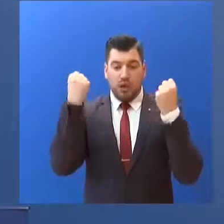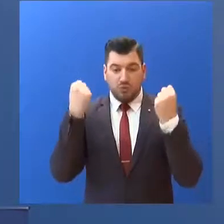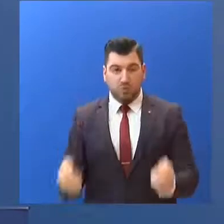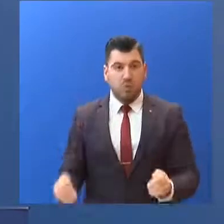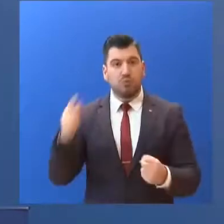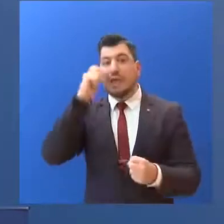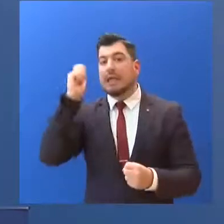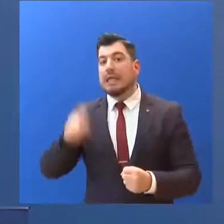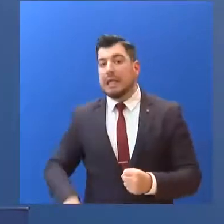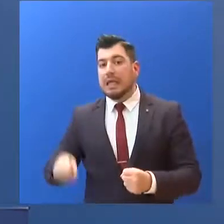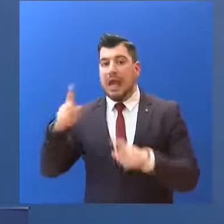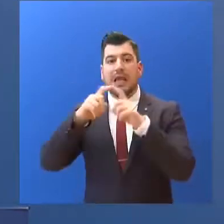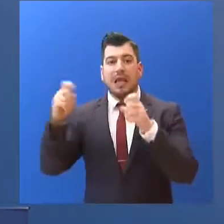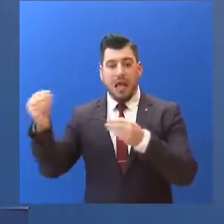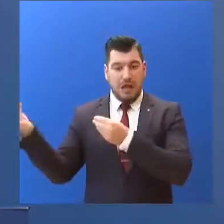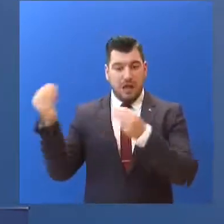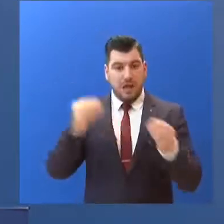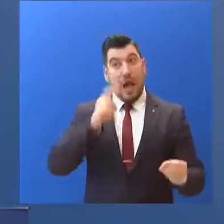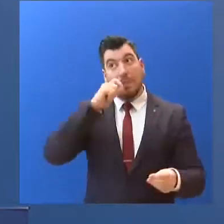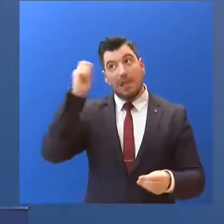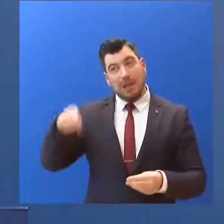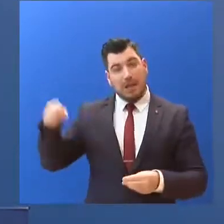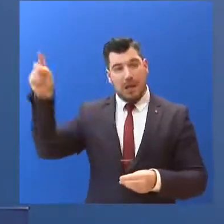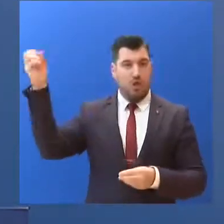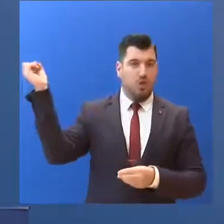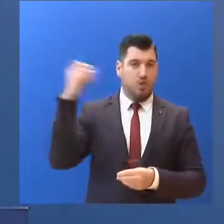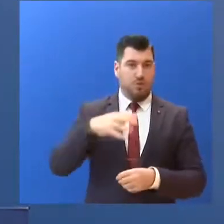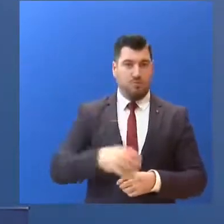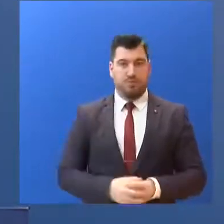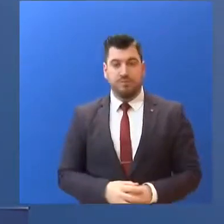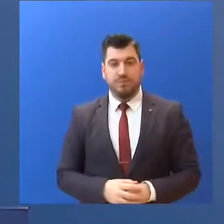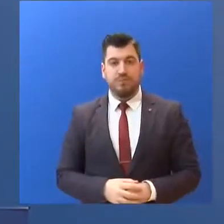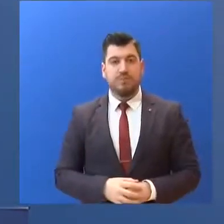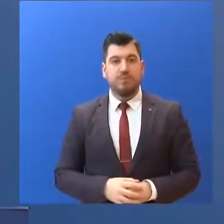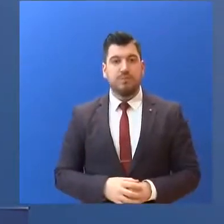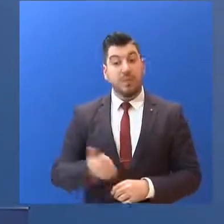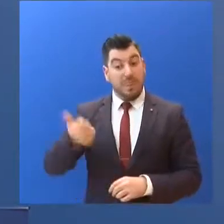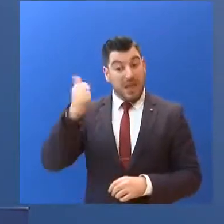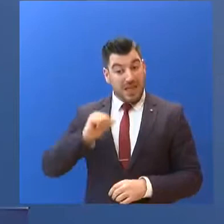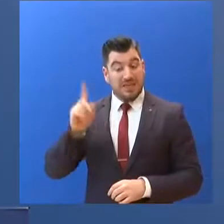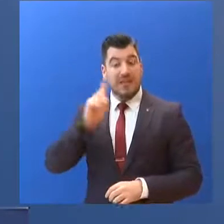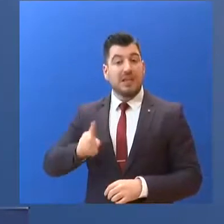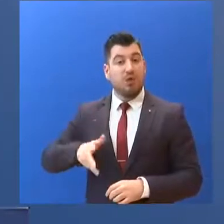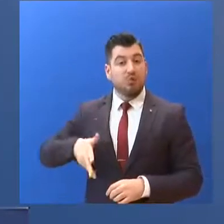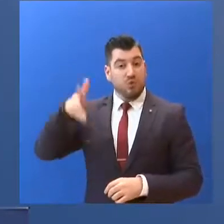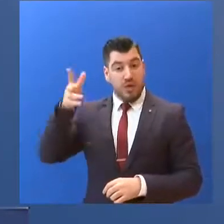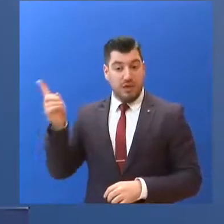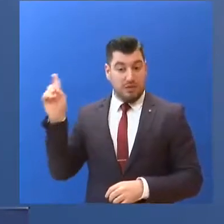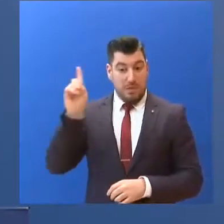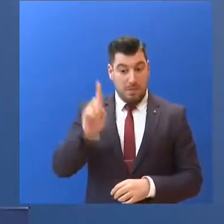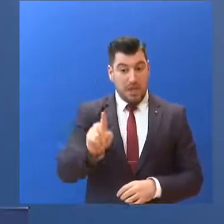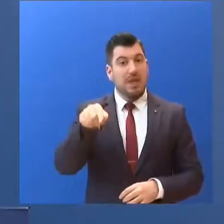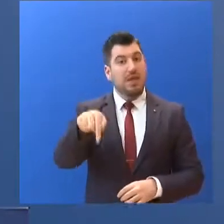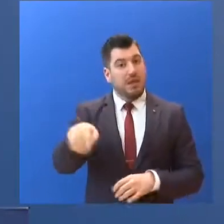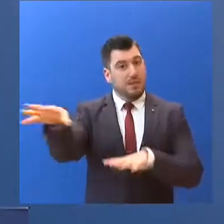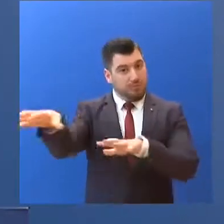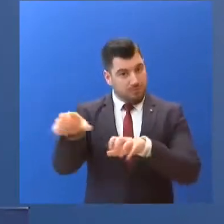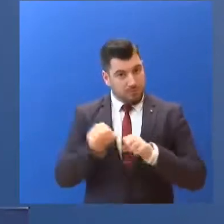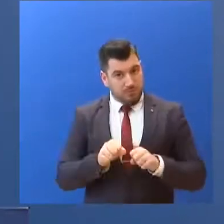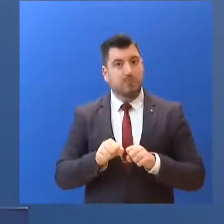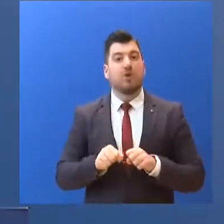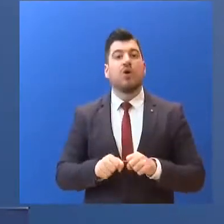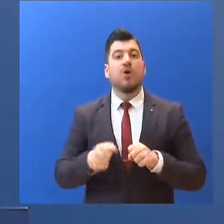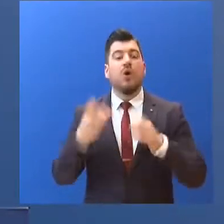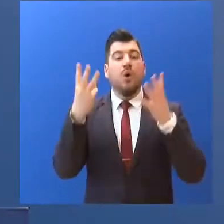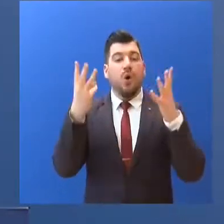για λογαριασμό του Υπουργείου Υγείας. Προχθές, παρελήφθησαν... παρουσία του Πρωθυπουργού Κ. Μητσοτάκη... 8,34 εκατομμύρια